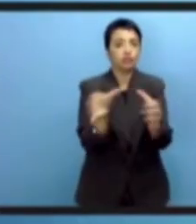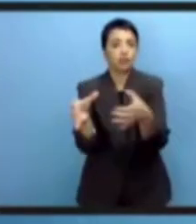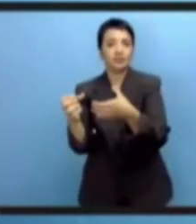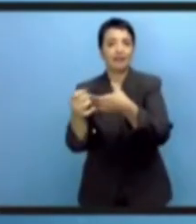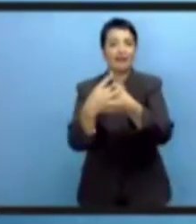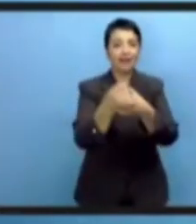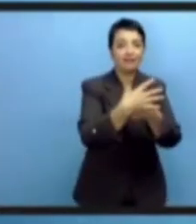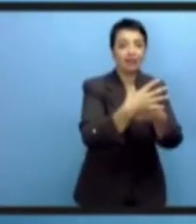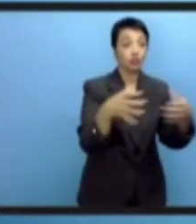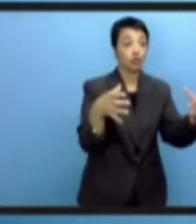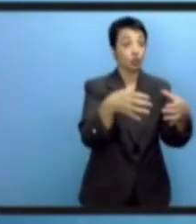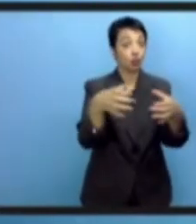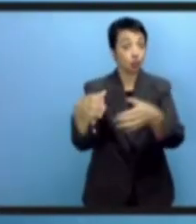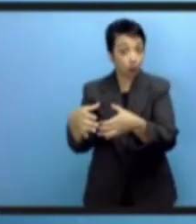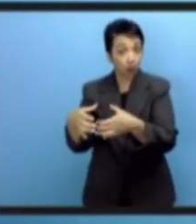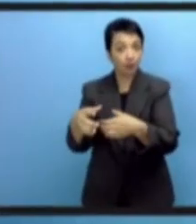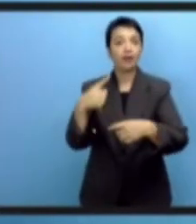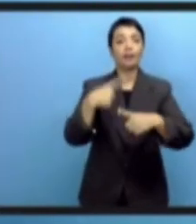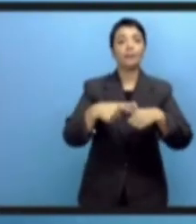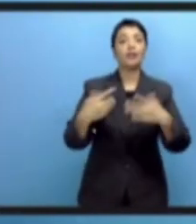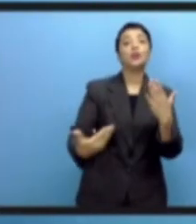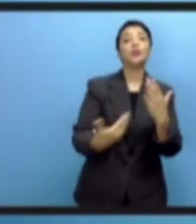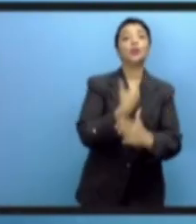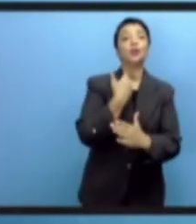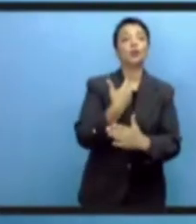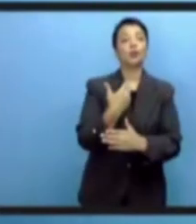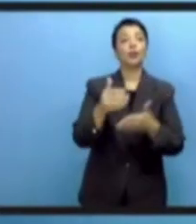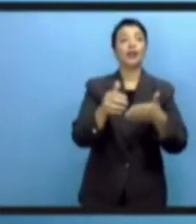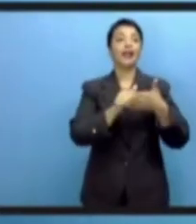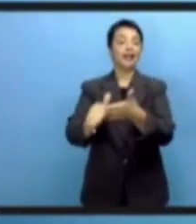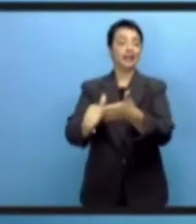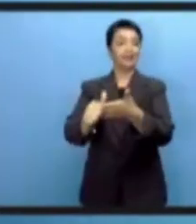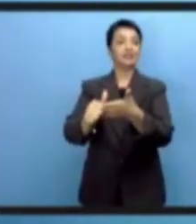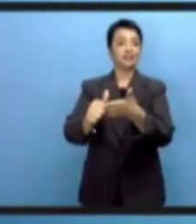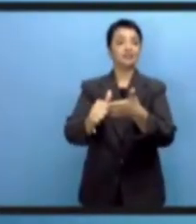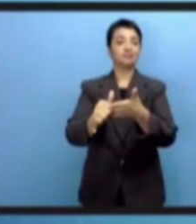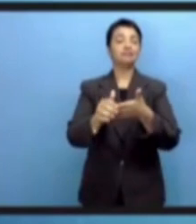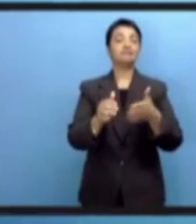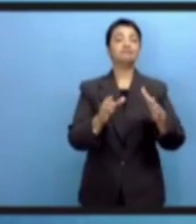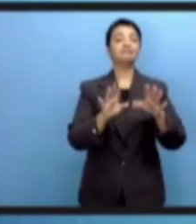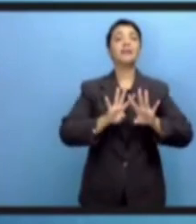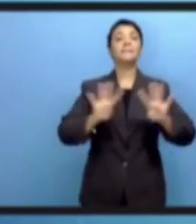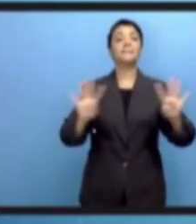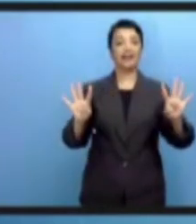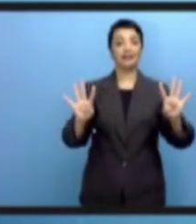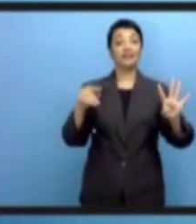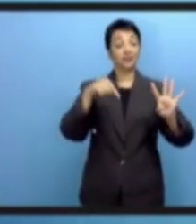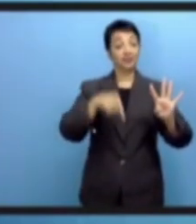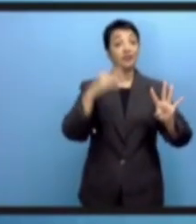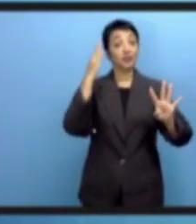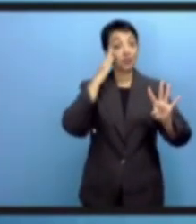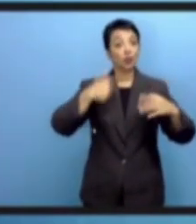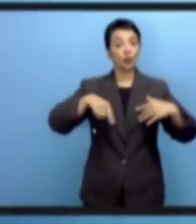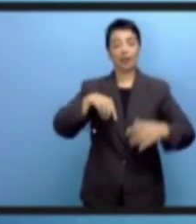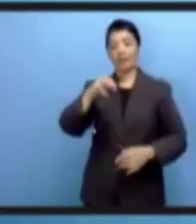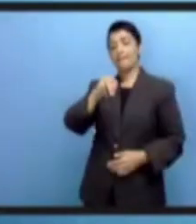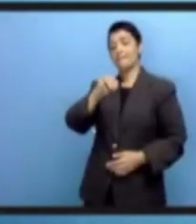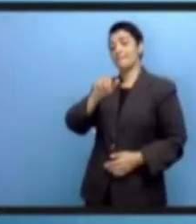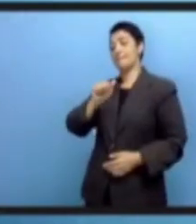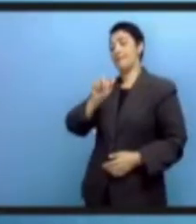рассуждений, мультистейкхолдерной группы консультативной и